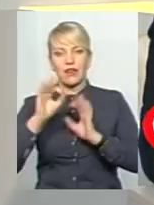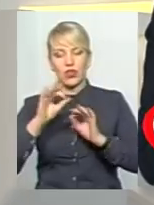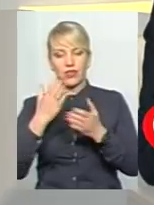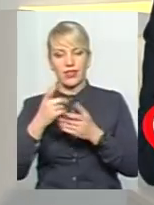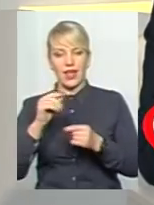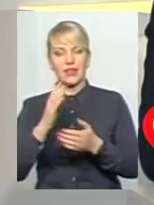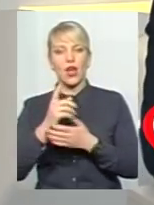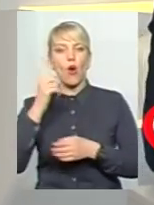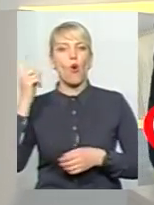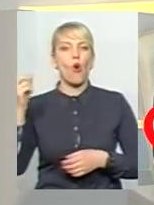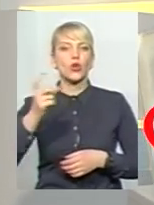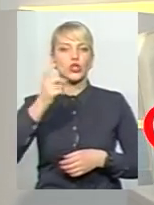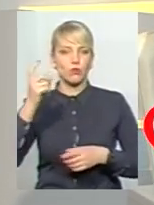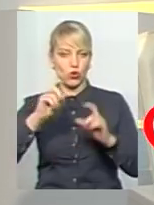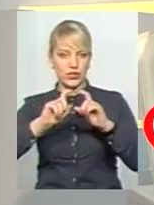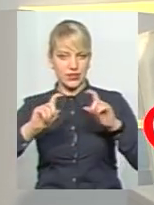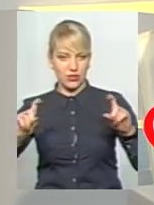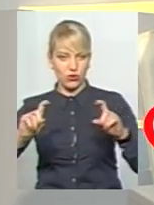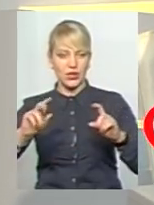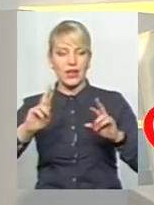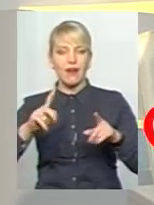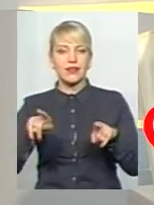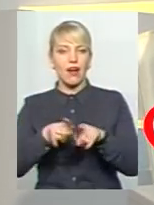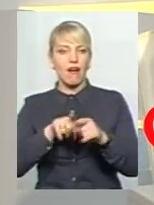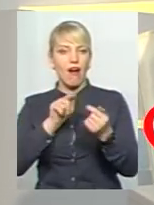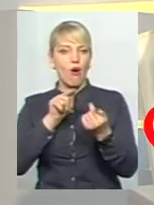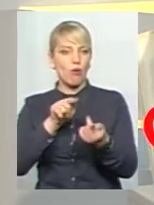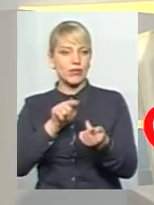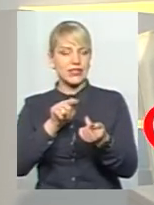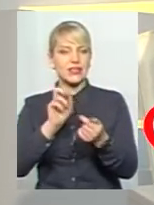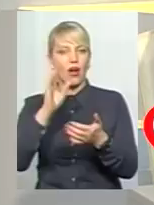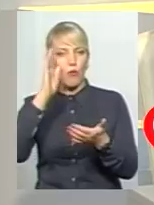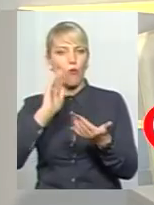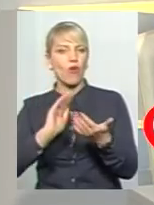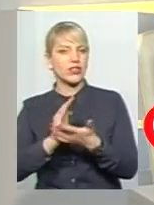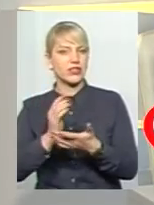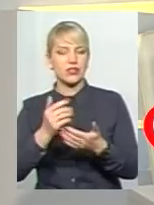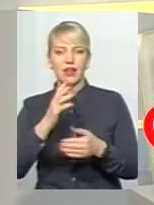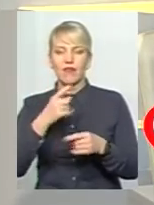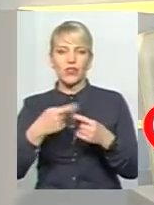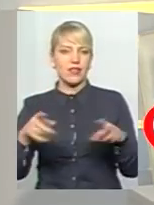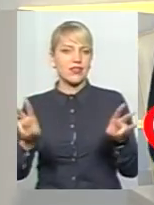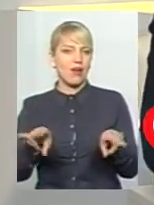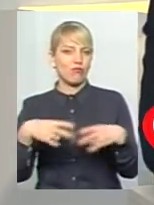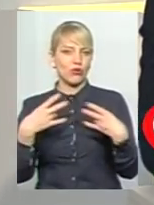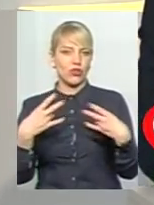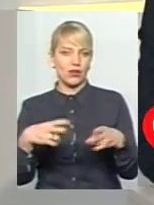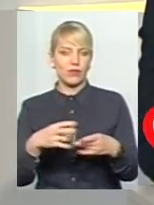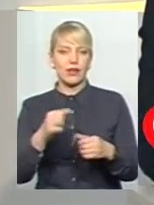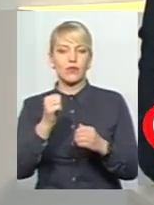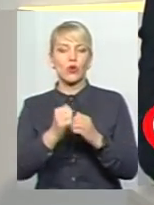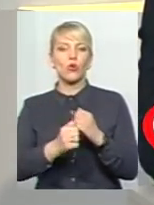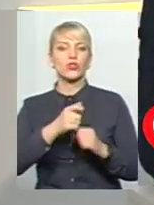господарським органом, як така опозиція в класичному політичному розумінні, вона, на мою думку, не потрібна. Кожен